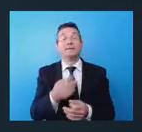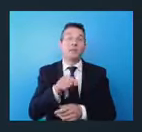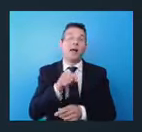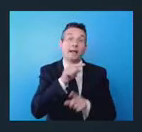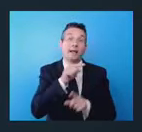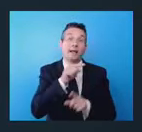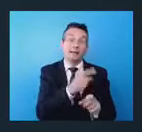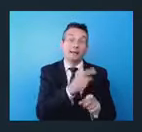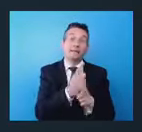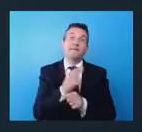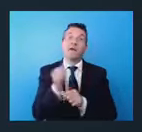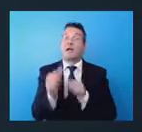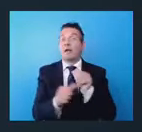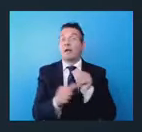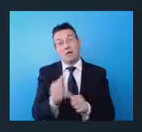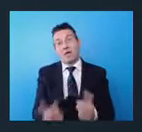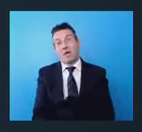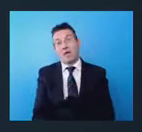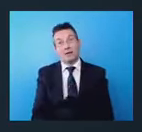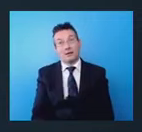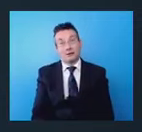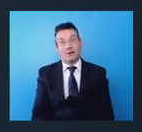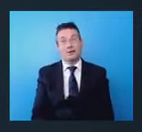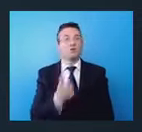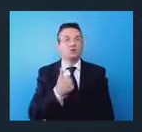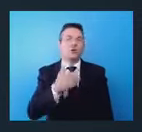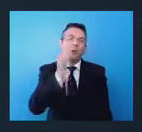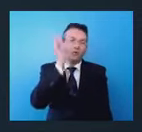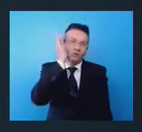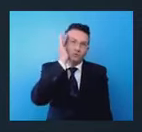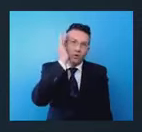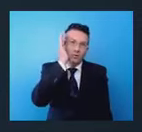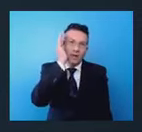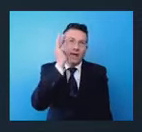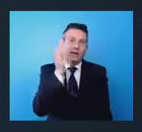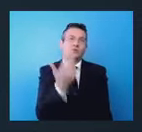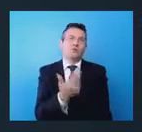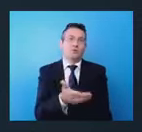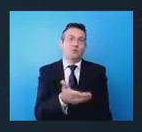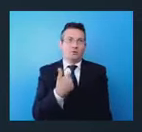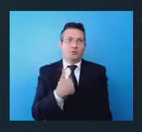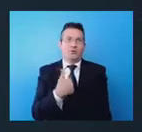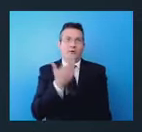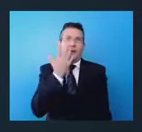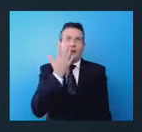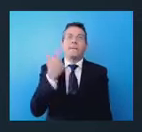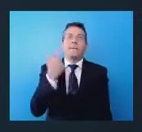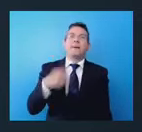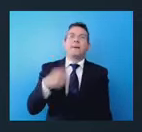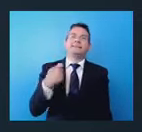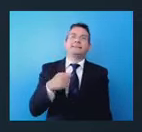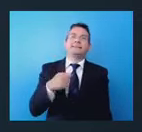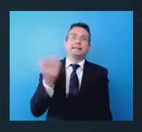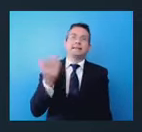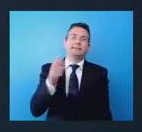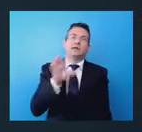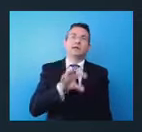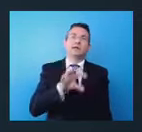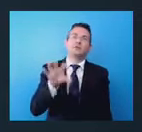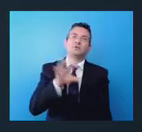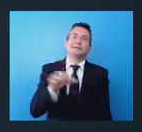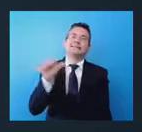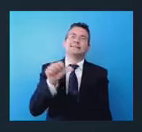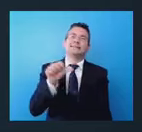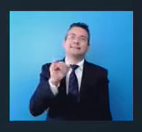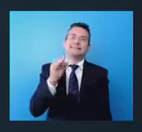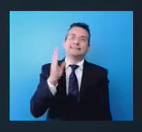cambiare e ho ascoltato come musica per le mie orecchie quello che ha detto la Presidente regionale del Sib, che c